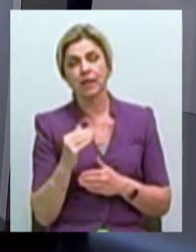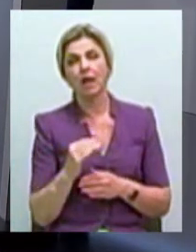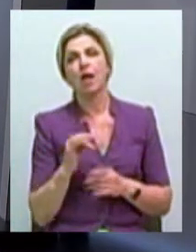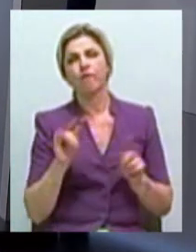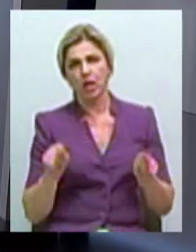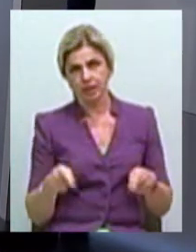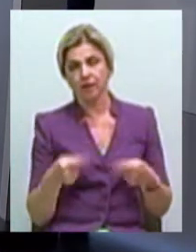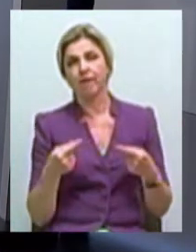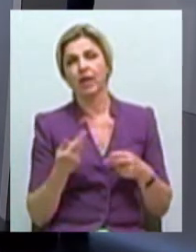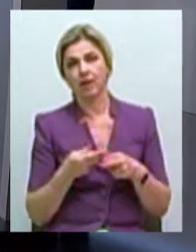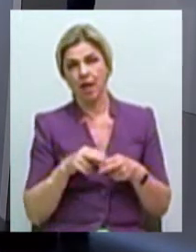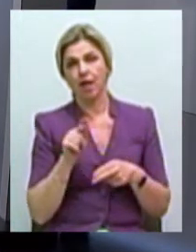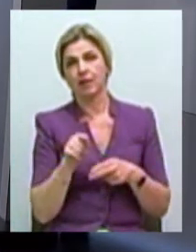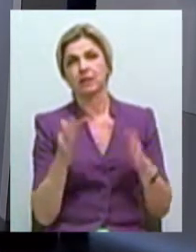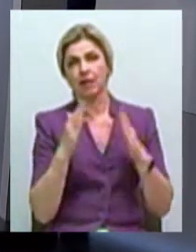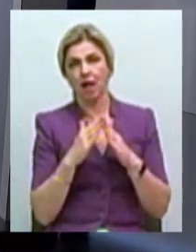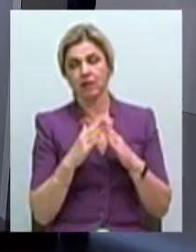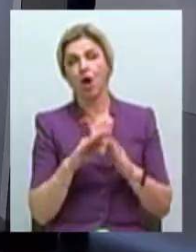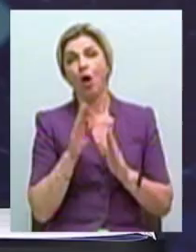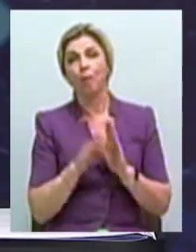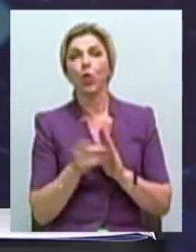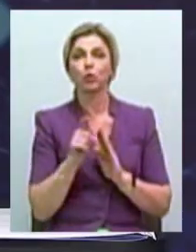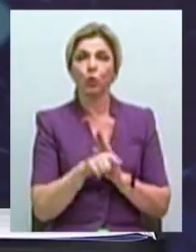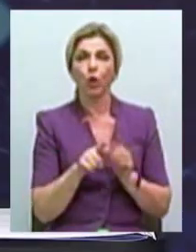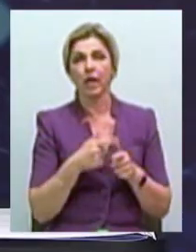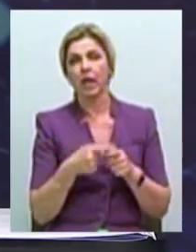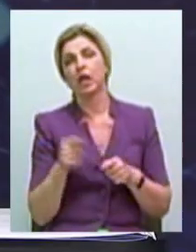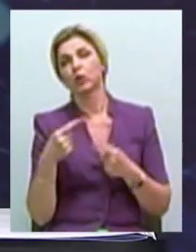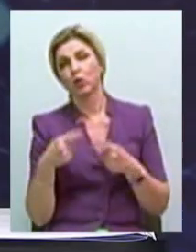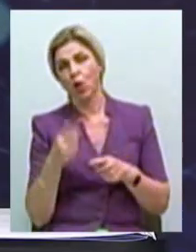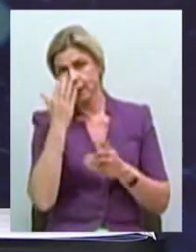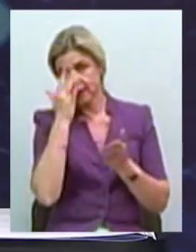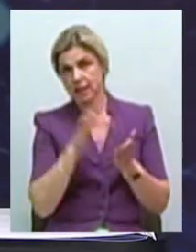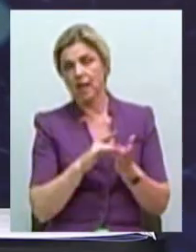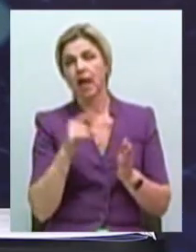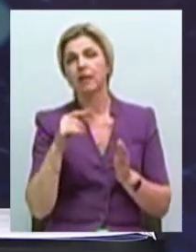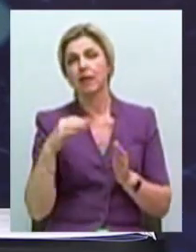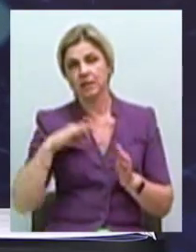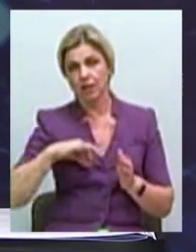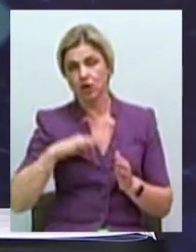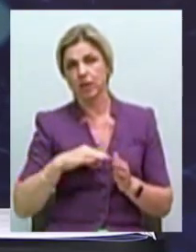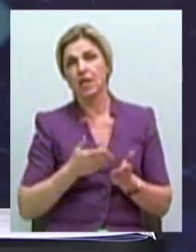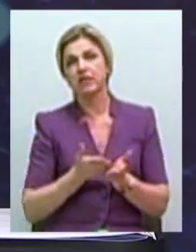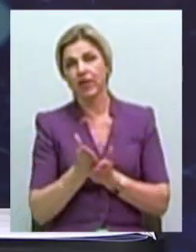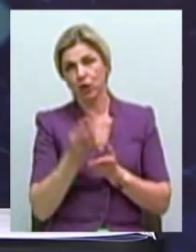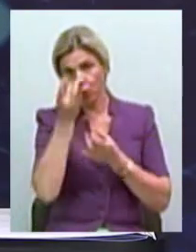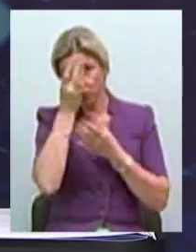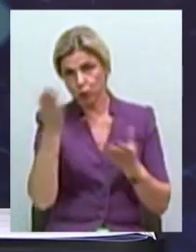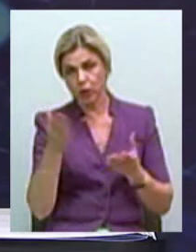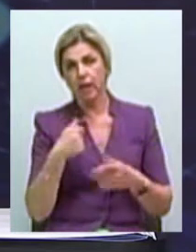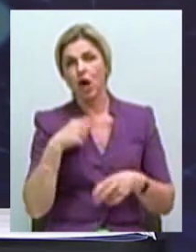восстановити це здання під то чи інше цільове назначення в сфері культури. Я считаю, що